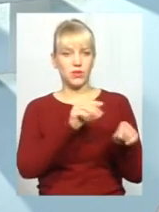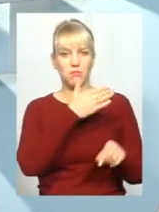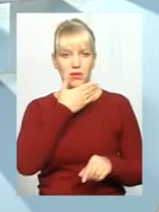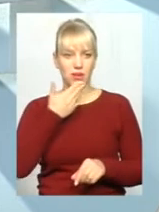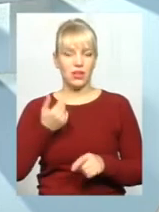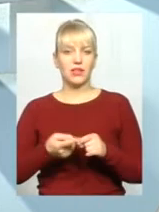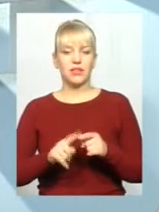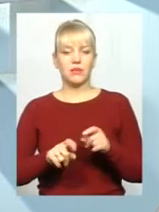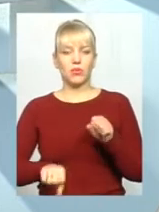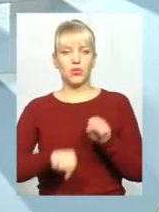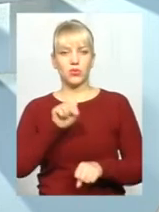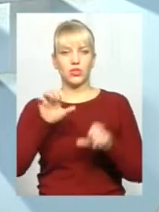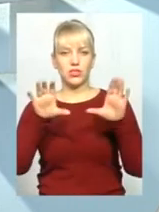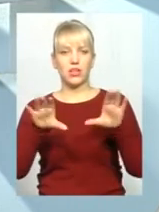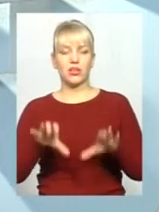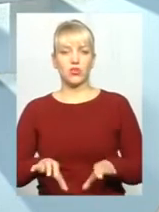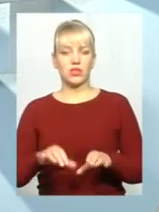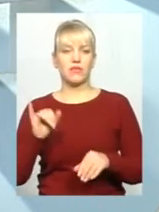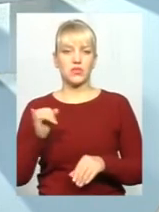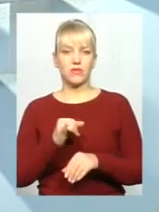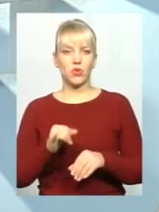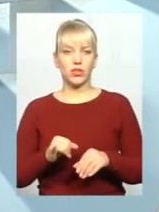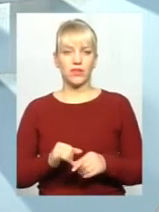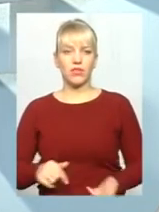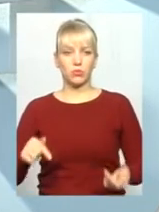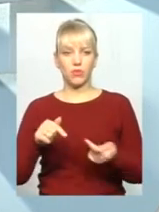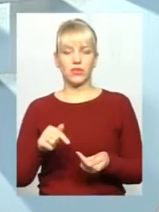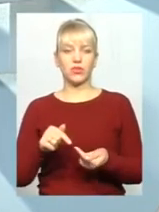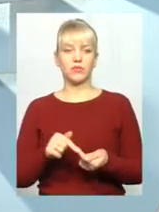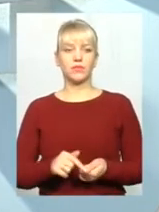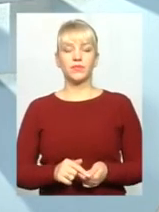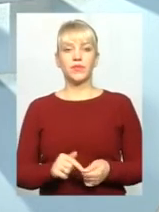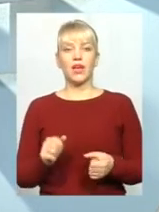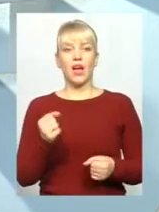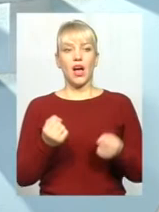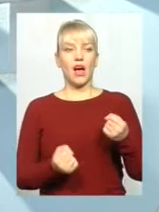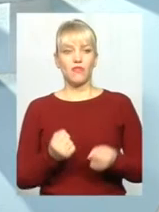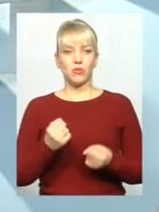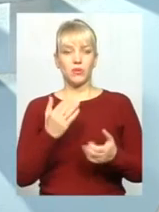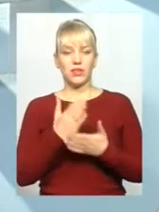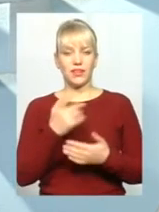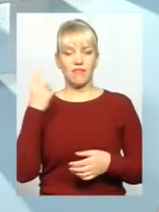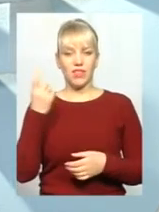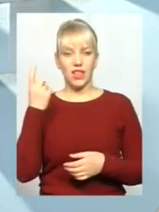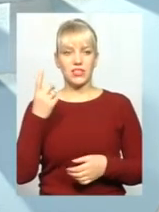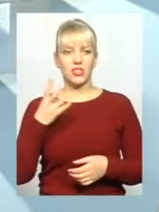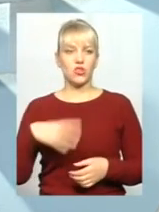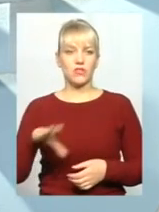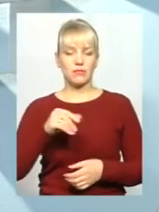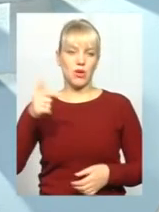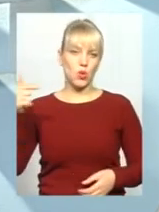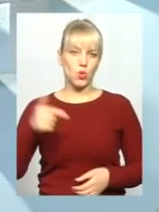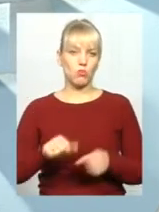він порушує законодавство, і, відповідно, якби автомобіль є власністю, але зі всіма грубими